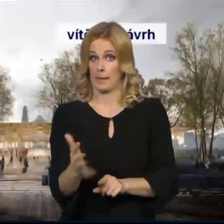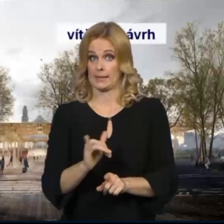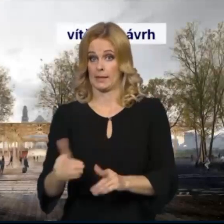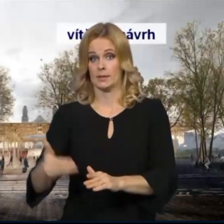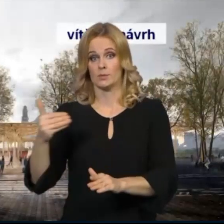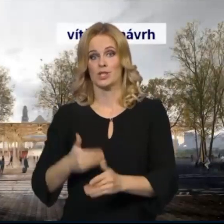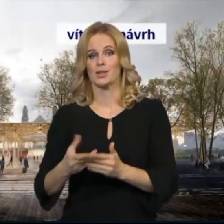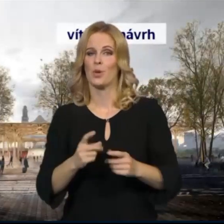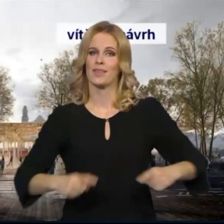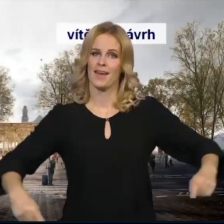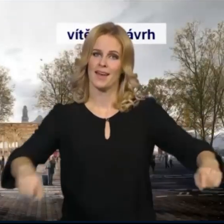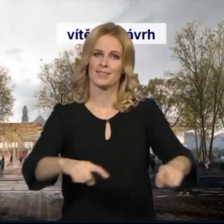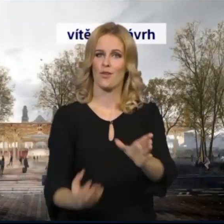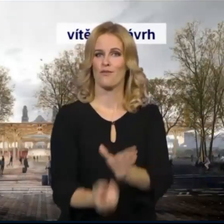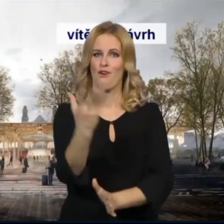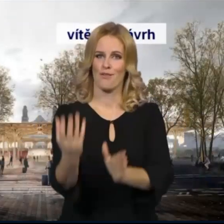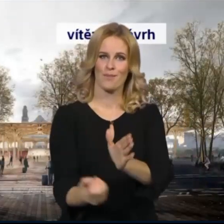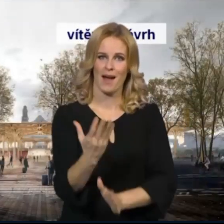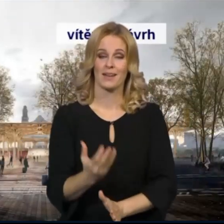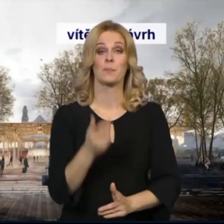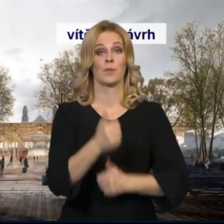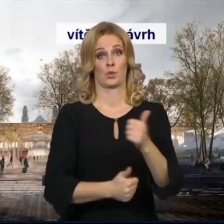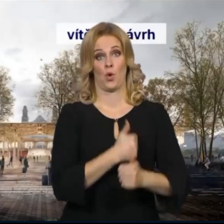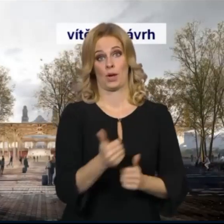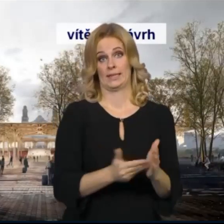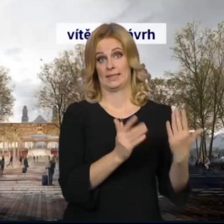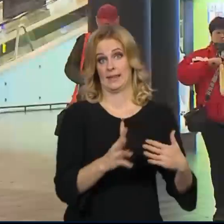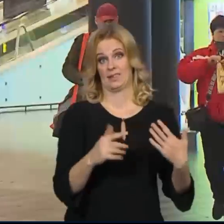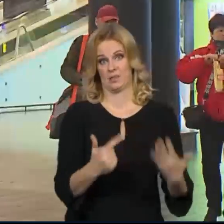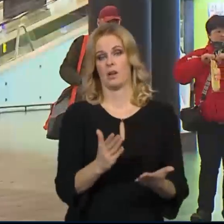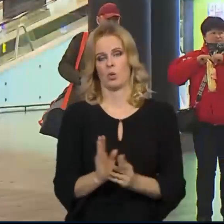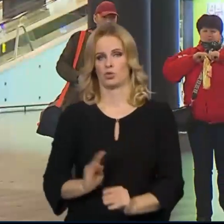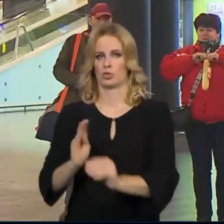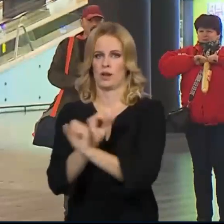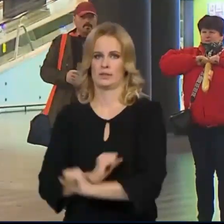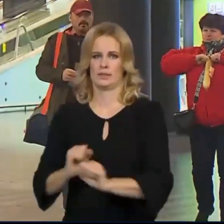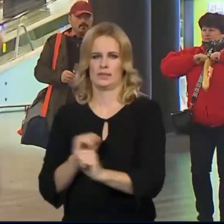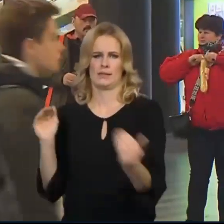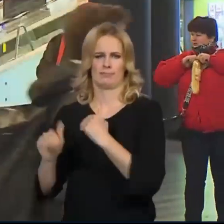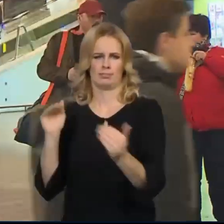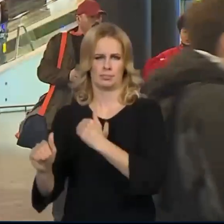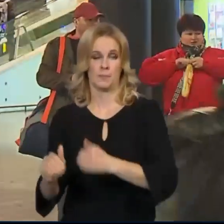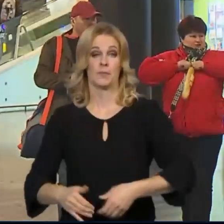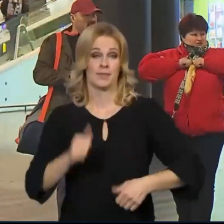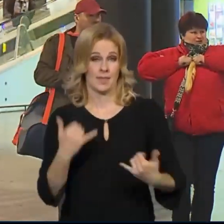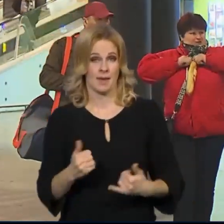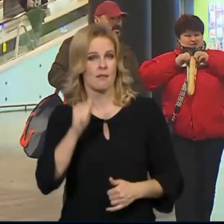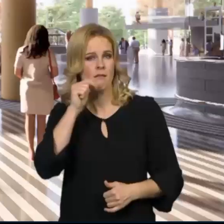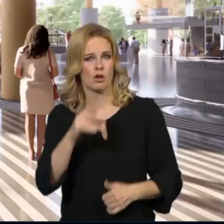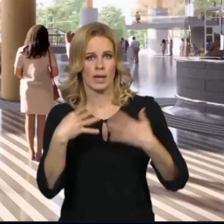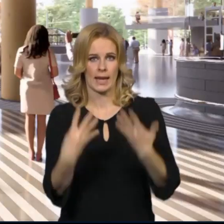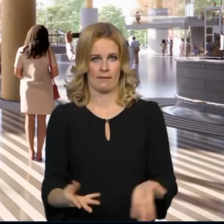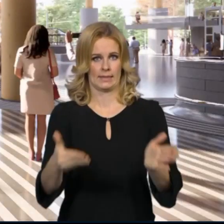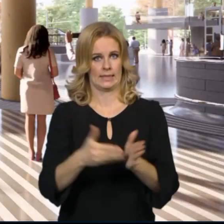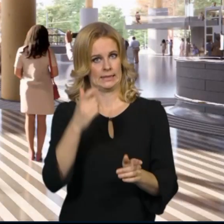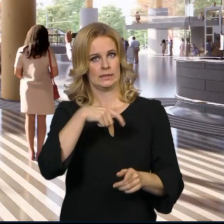jezírko s vodopádem. Od 70. let pak rušná magistrála. V současnosti halou denně projde na 90 tisíc cestujících.